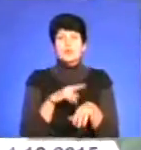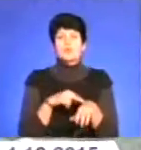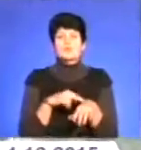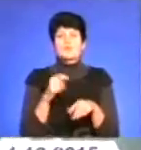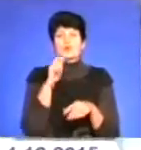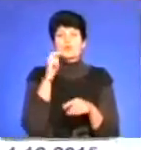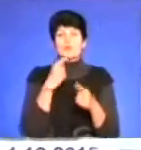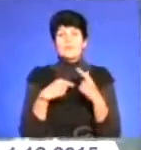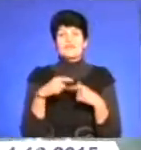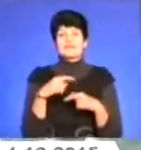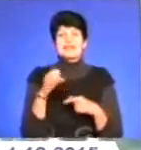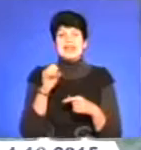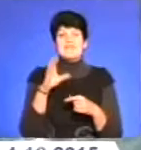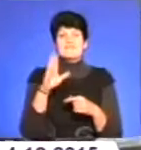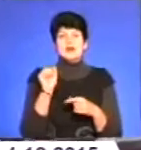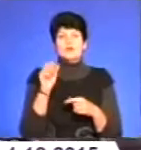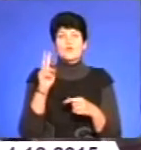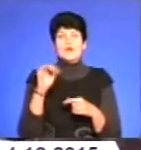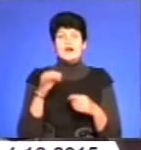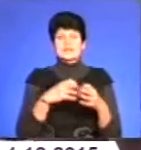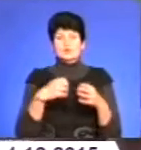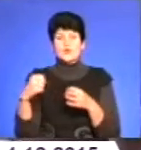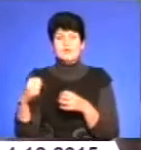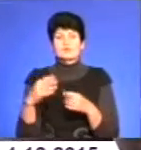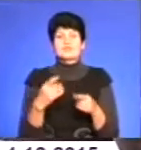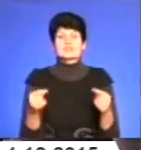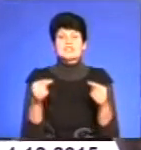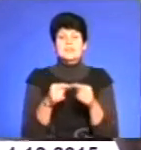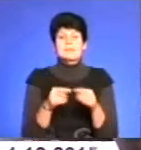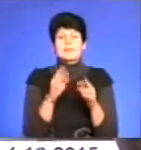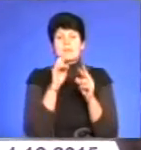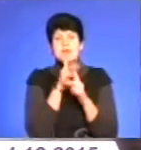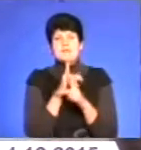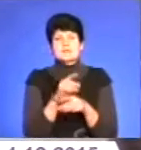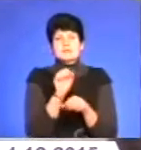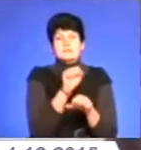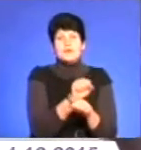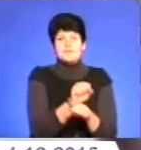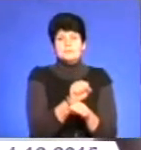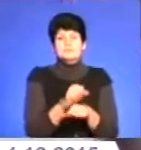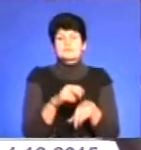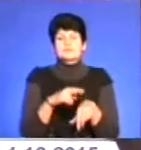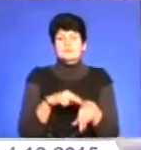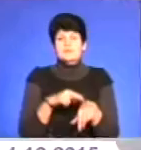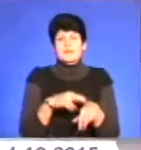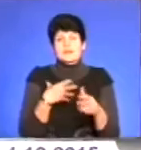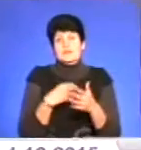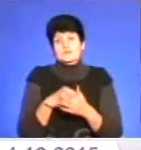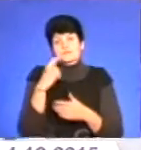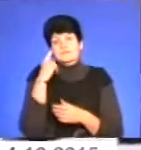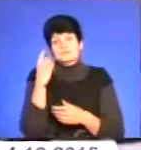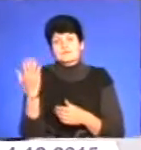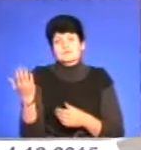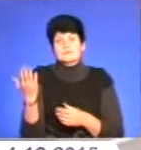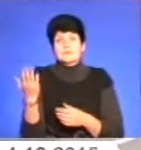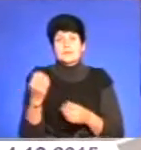Україну повертаються евакуатори. Визначатимуть неправильність парковки, патрульні поліцейські на власний розсуд.